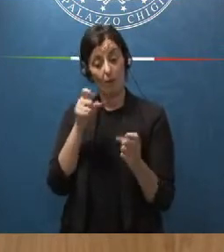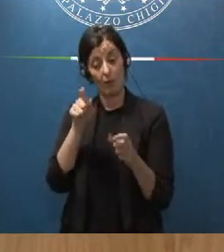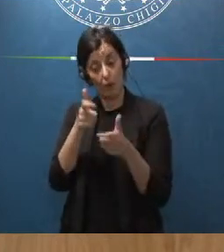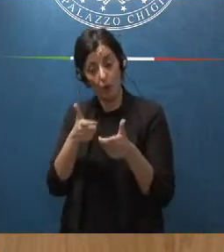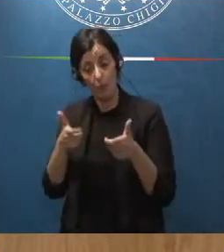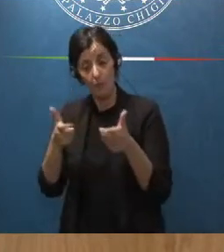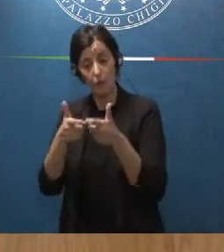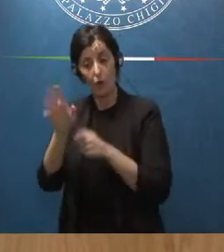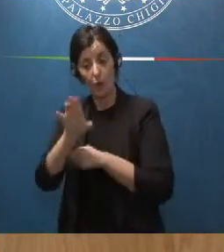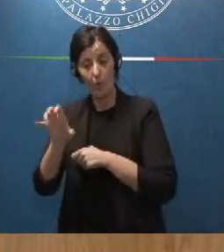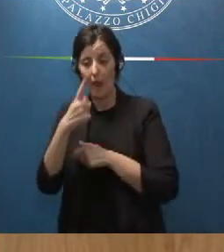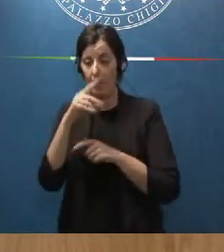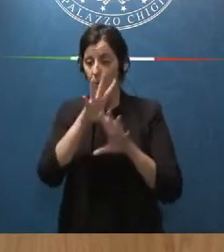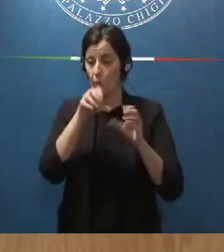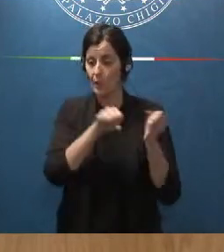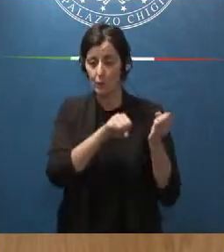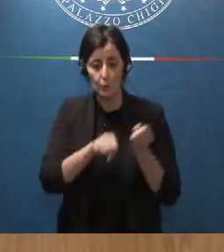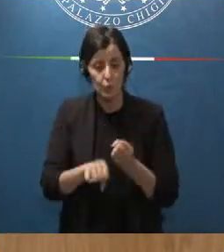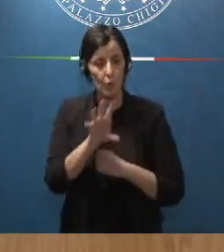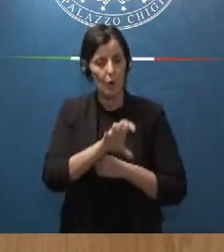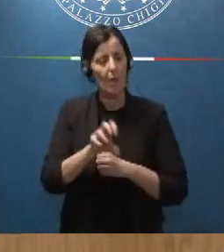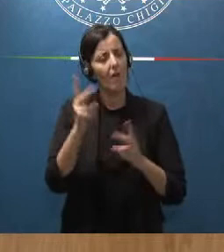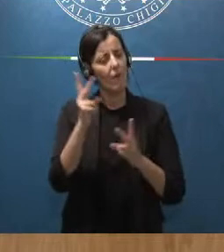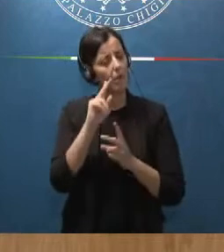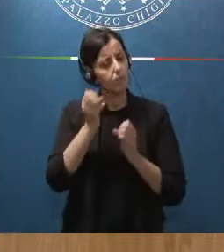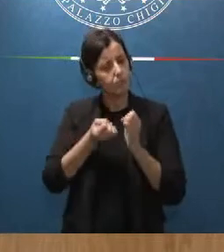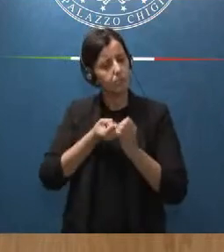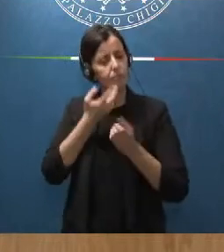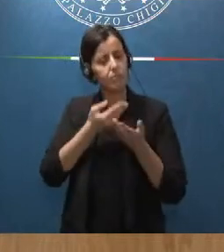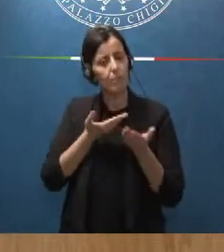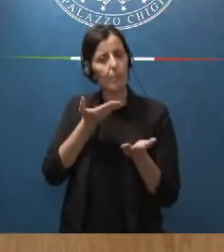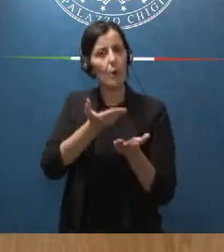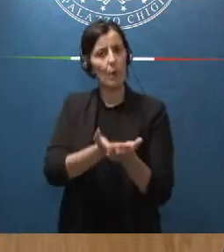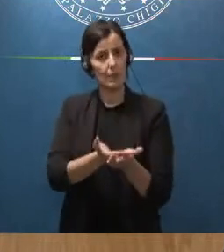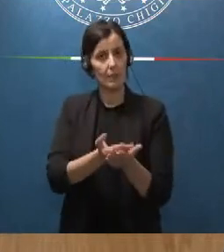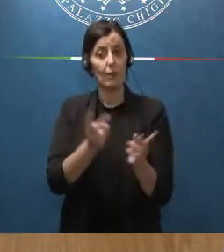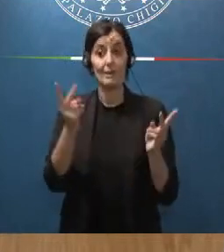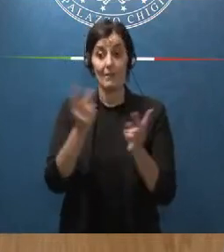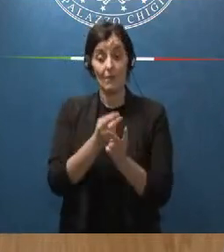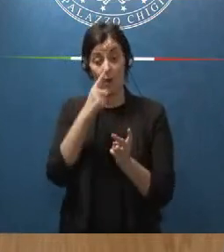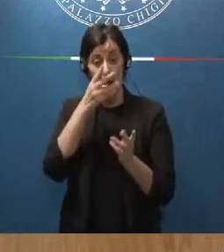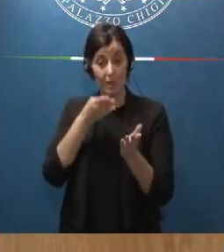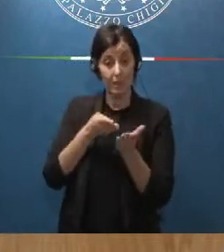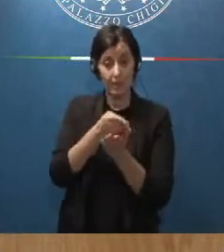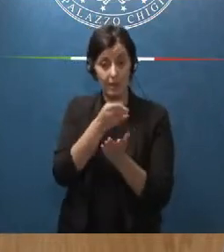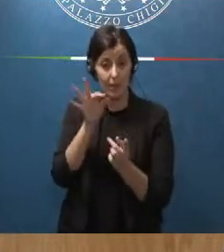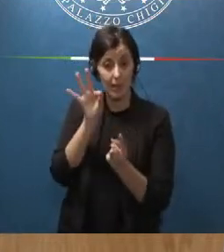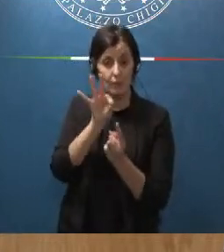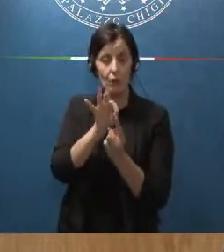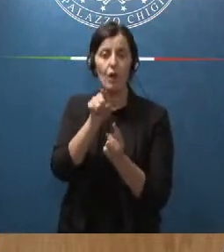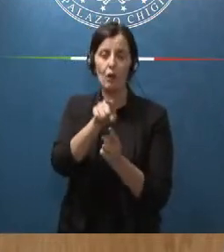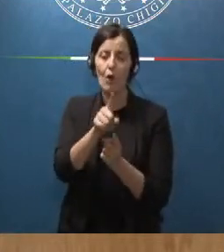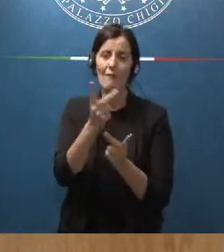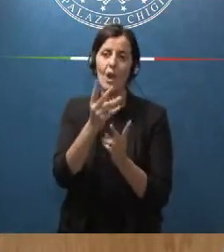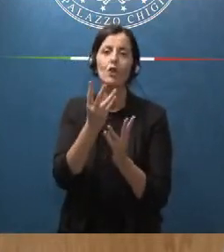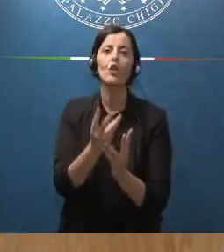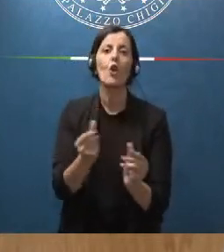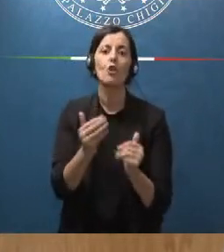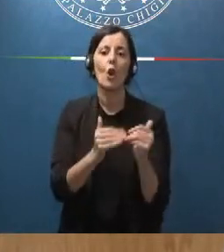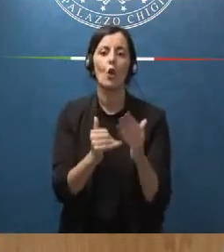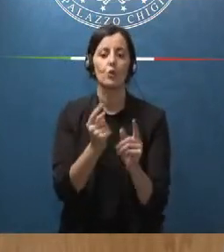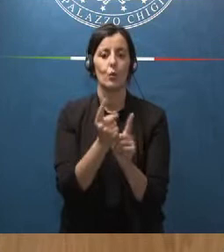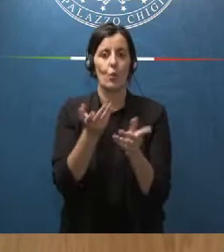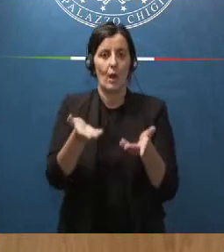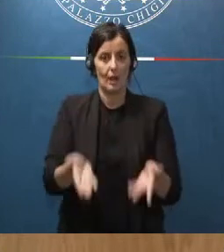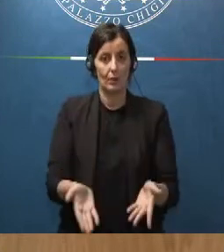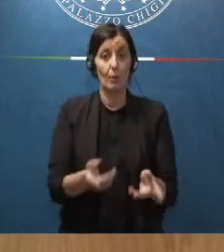istituzioni europee molto propositivo se è vero come è vero che in questa direzione noi stiamo costruendo delle soluzioni sia il decreto